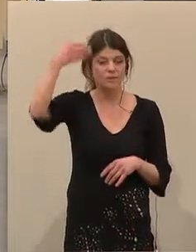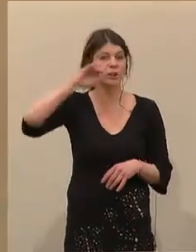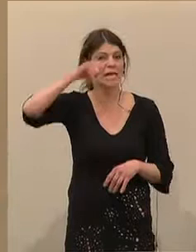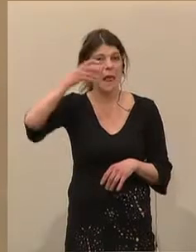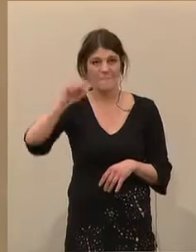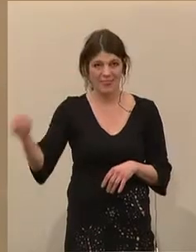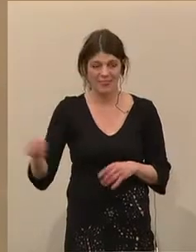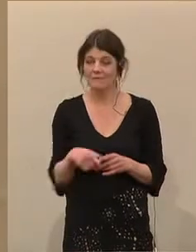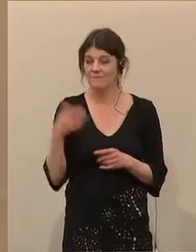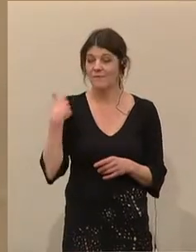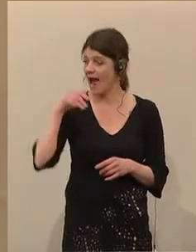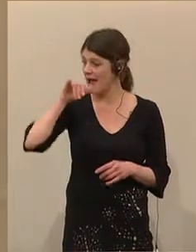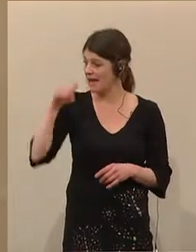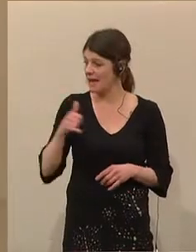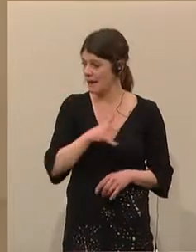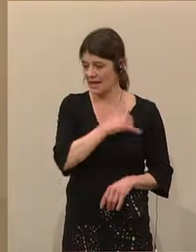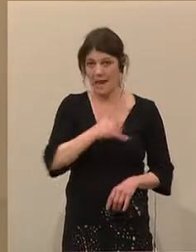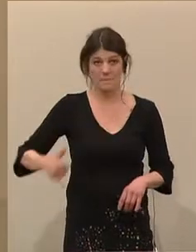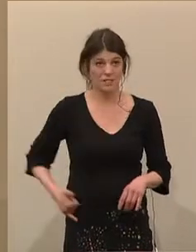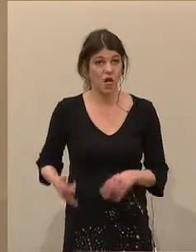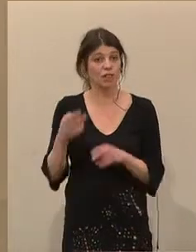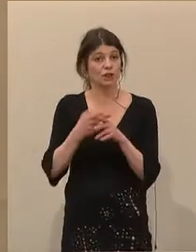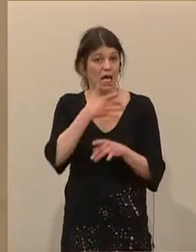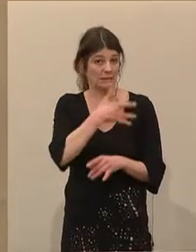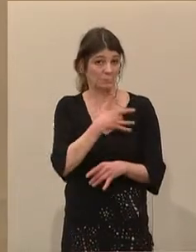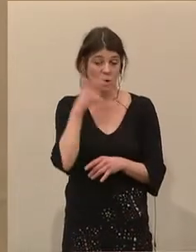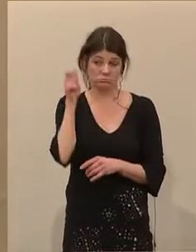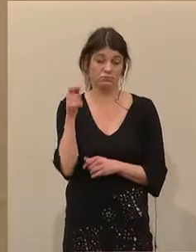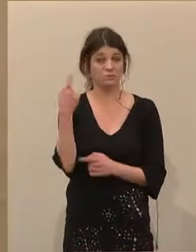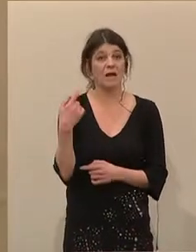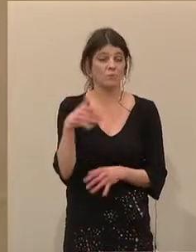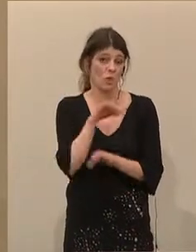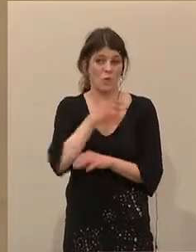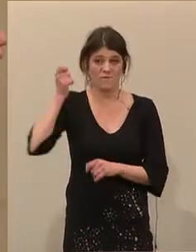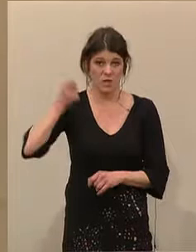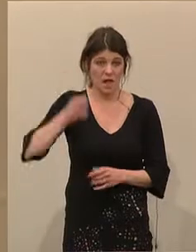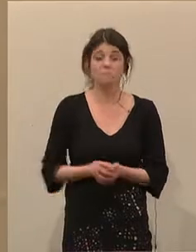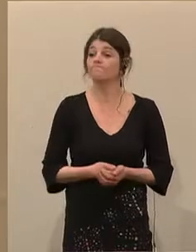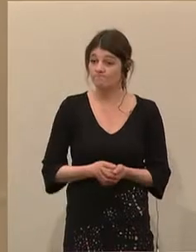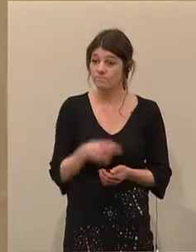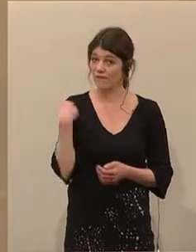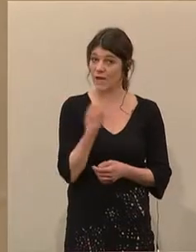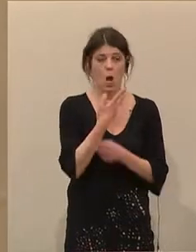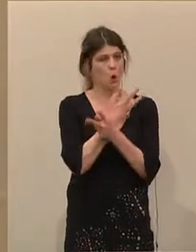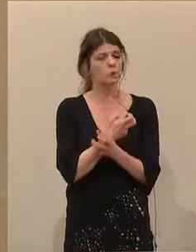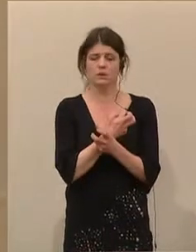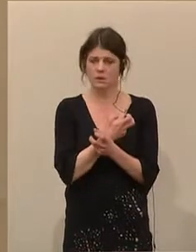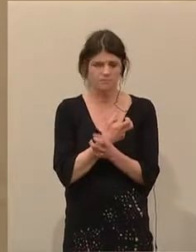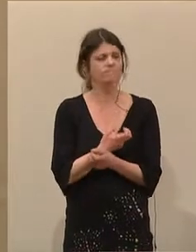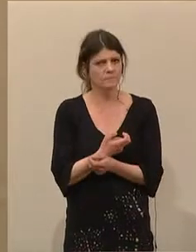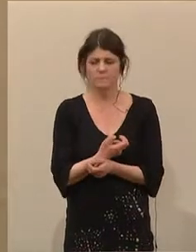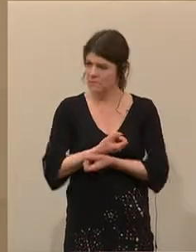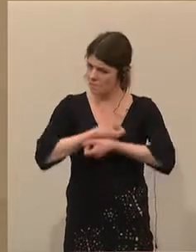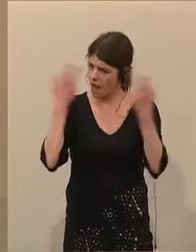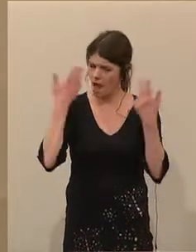der jemenitische Staatsbürger Hamid bin Haidara zum Tode verurteilt. Wir Österreicher stehen mit ganz, ganz großer